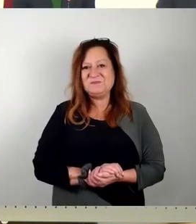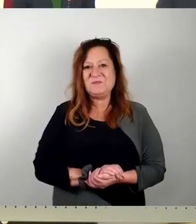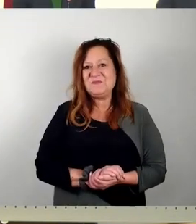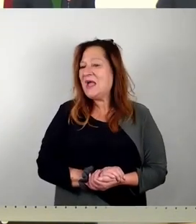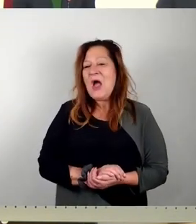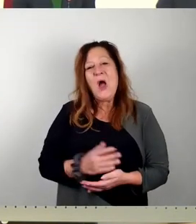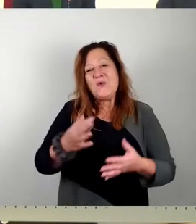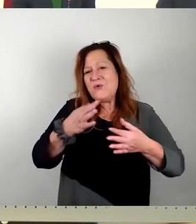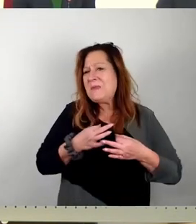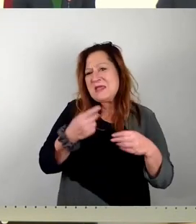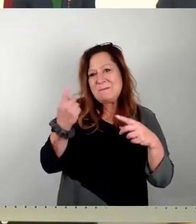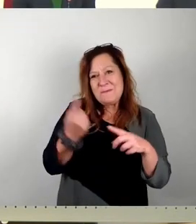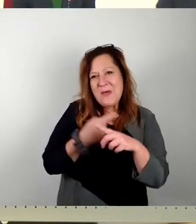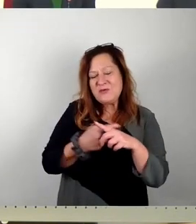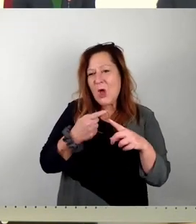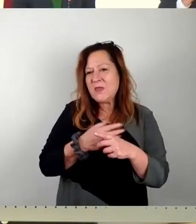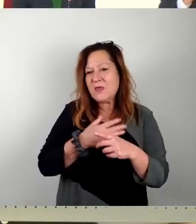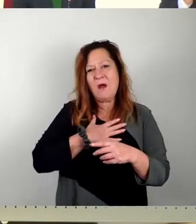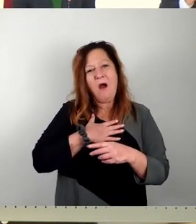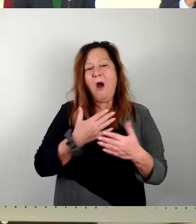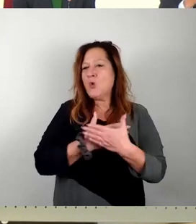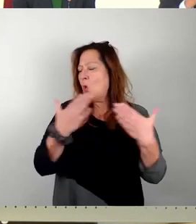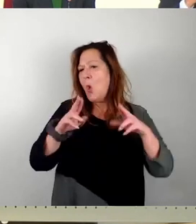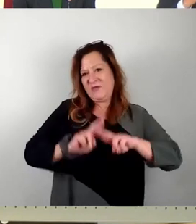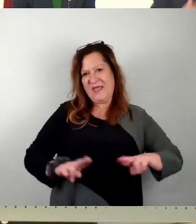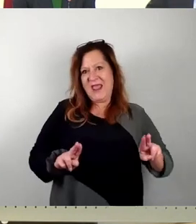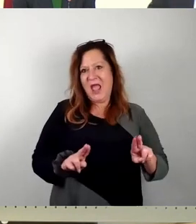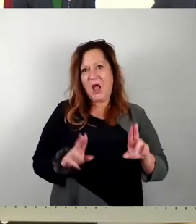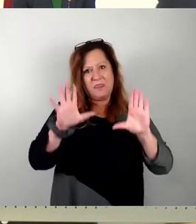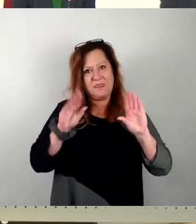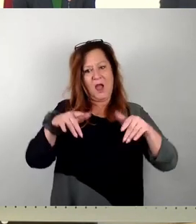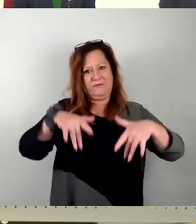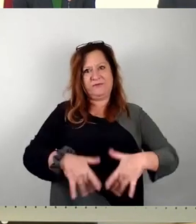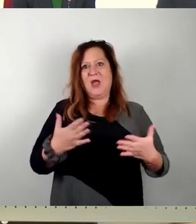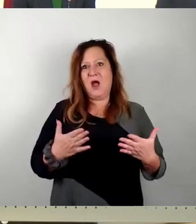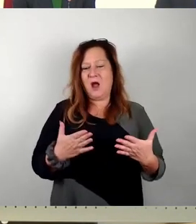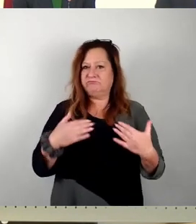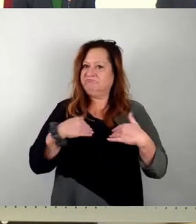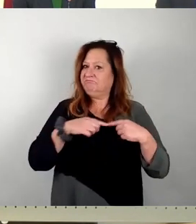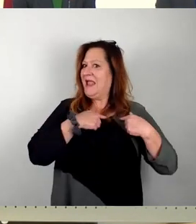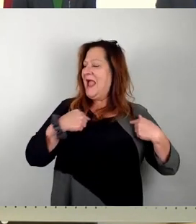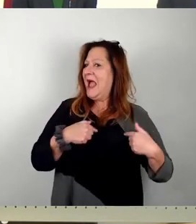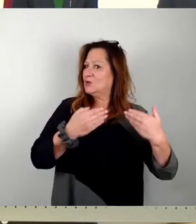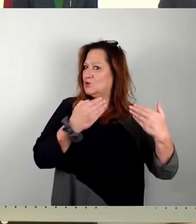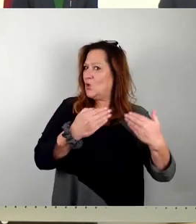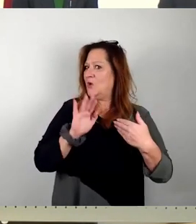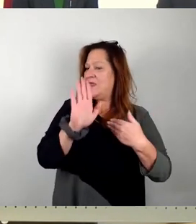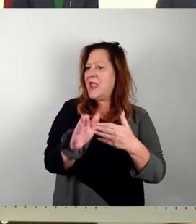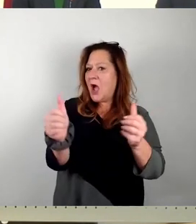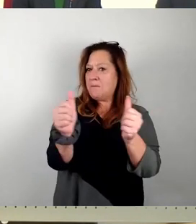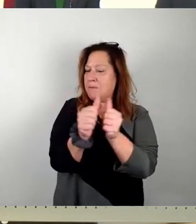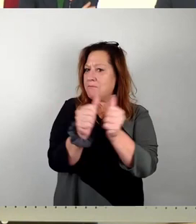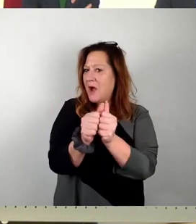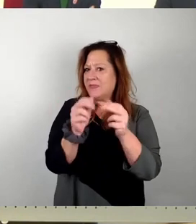honor to today to be today and to be here in the name of your partners, Columbus, Ohio,